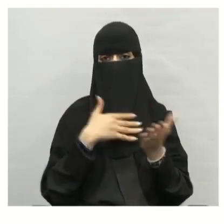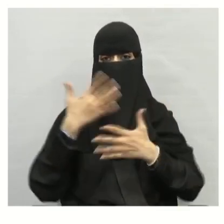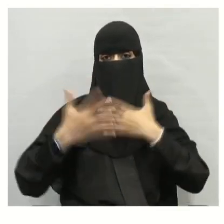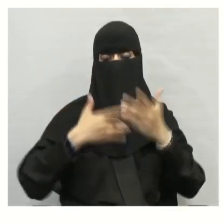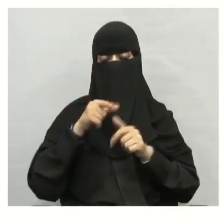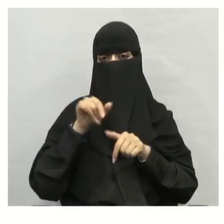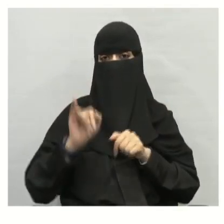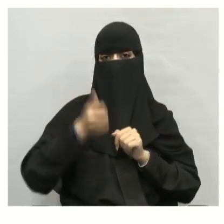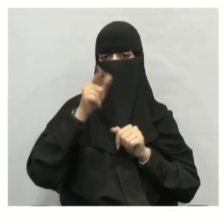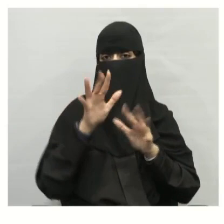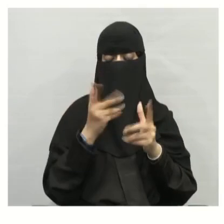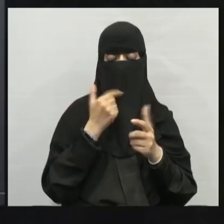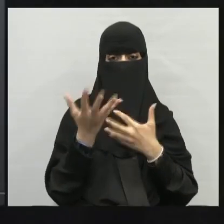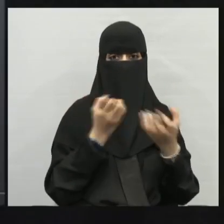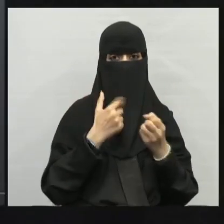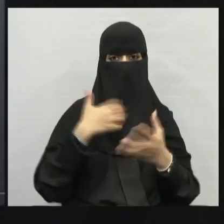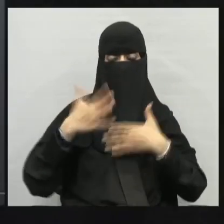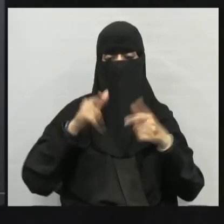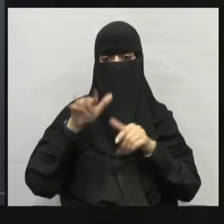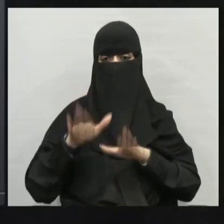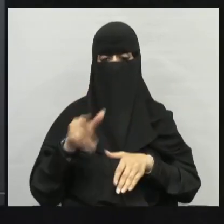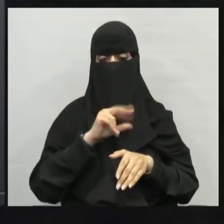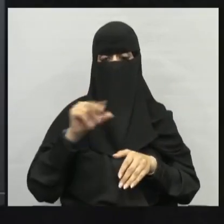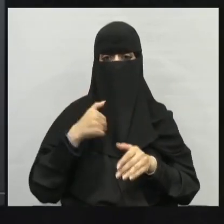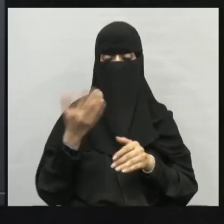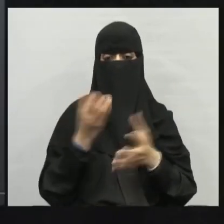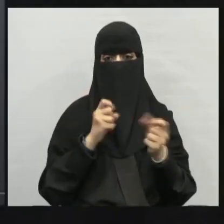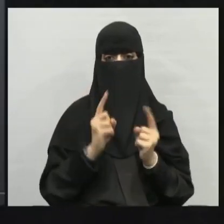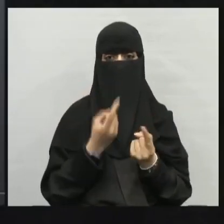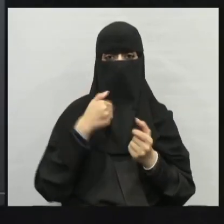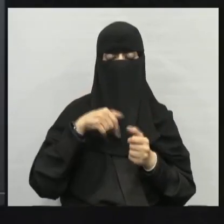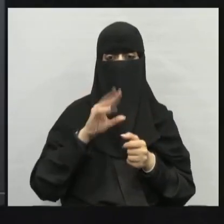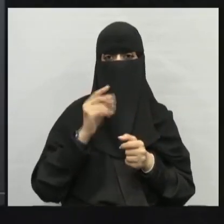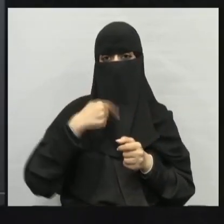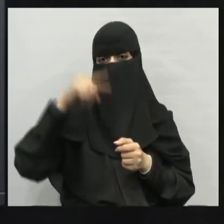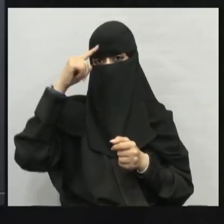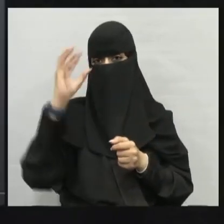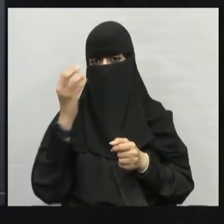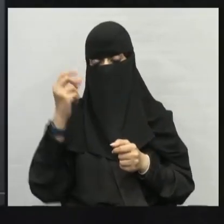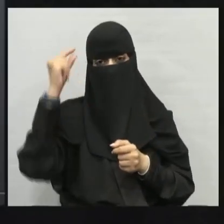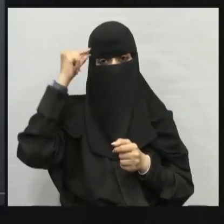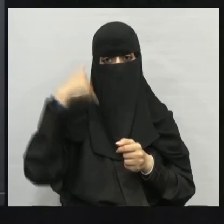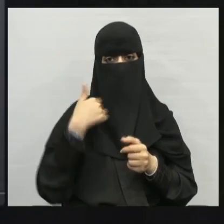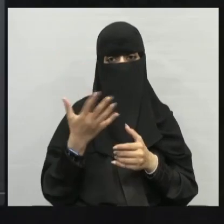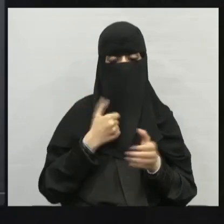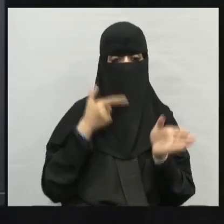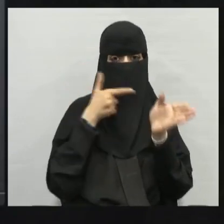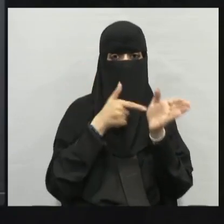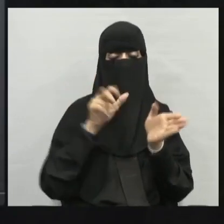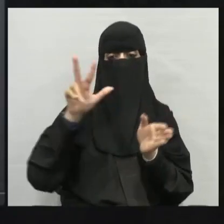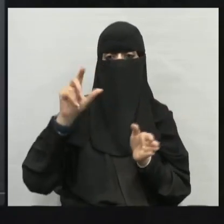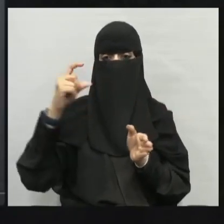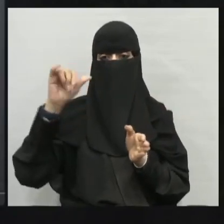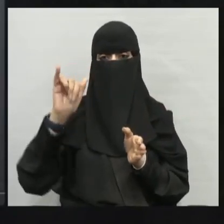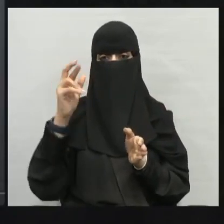إذن ما هي مصادر الطاقة؟ هي نفسها الموارد الطبيعية مثل الفحم الحجري والنفط الخام من النفط الخام